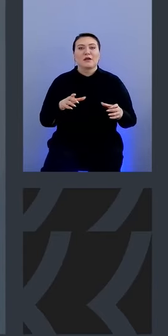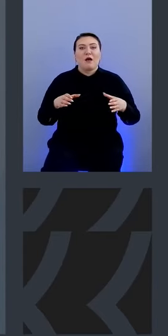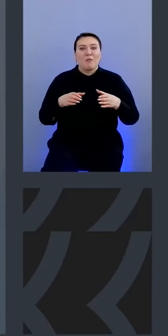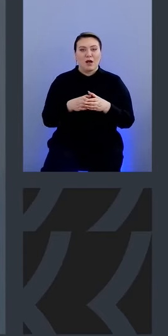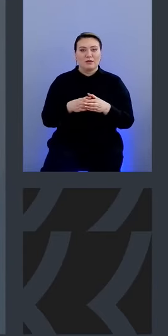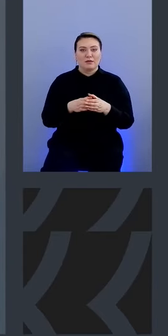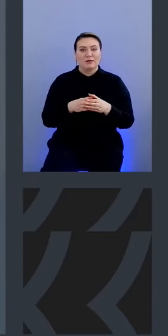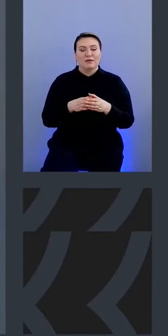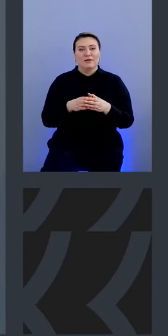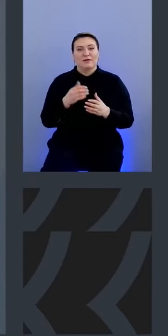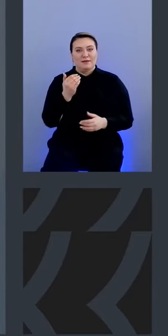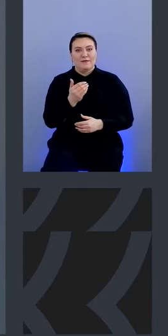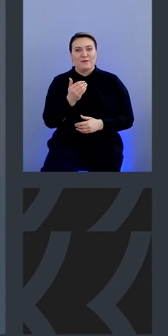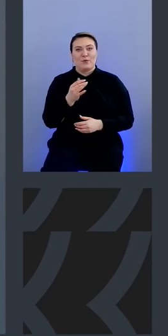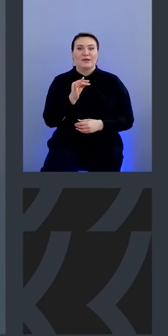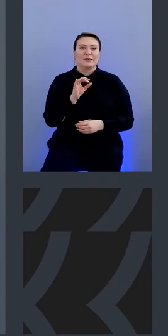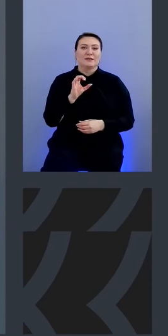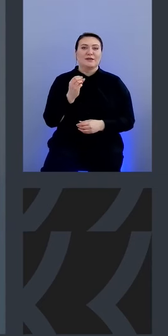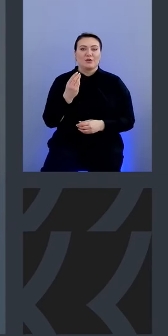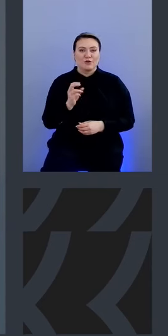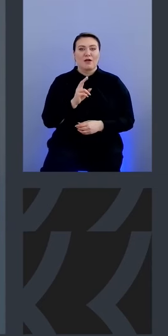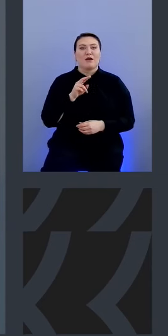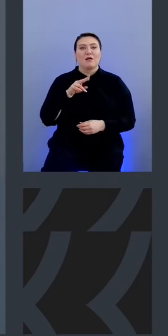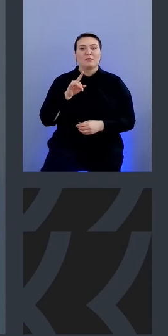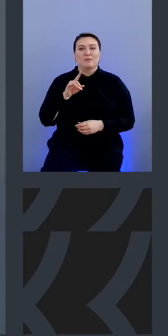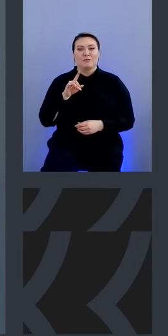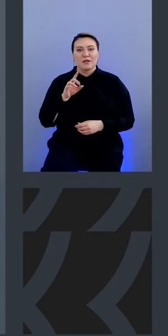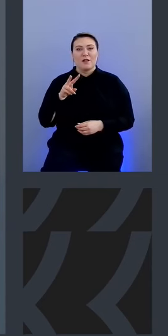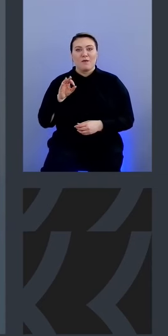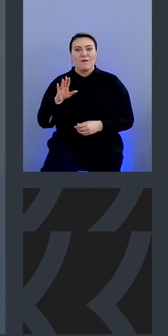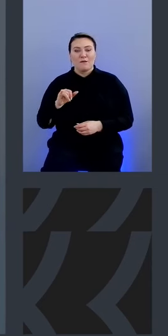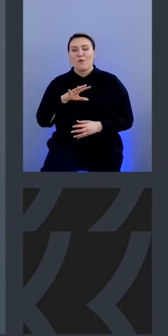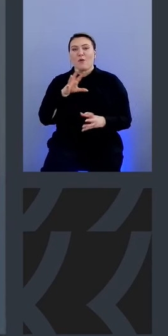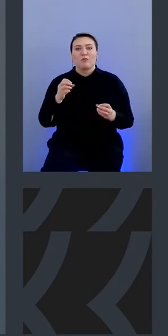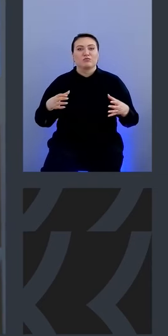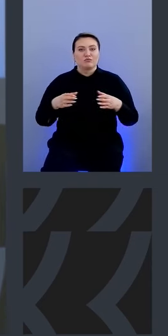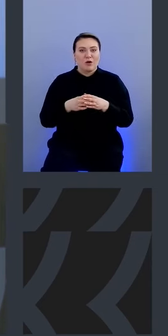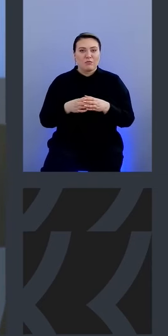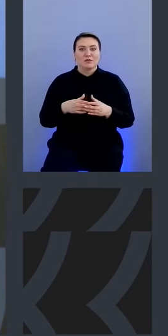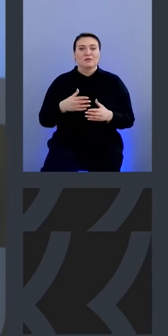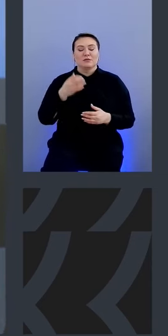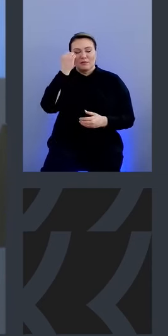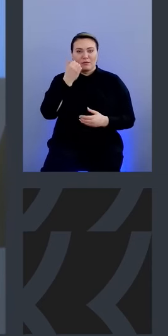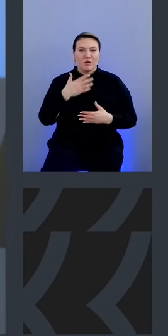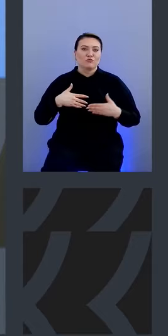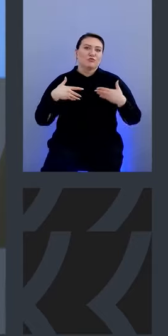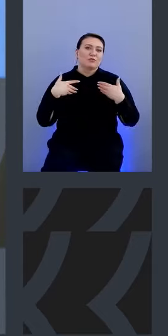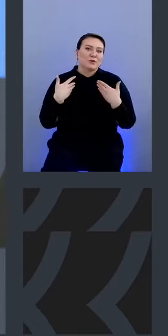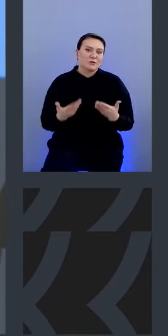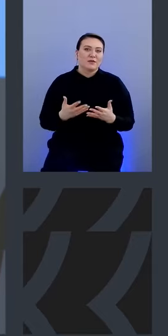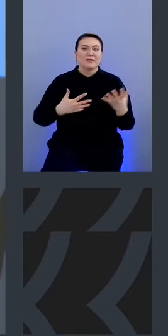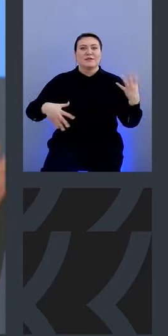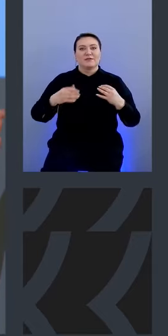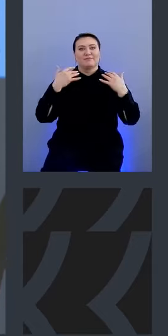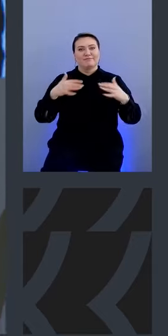Васи, Дееву и Саше Копылову. Спасибо вообще общей команде большое. И всем